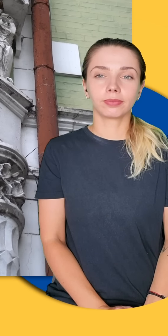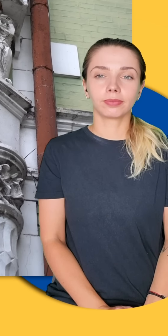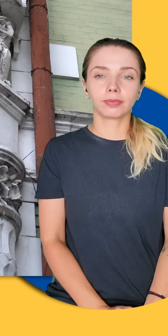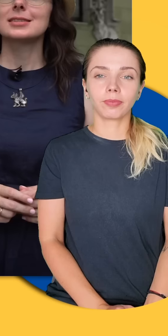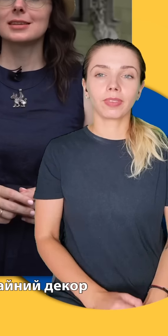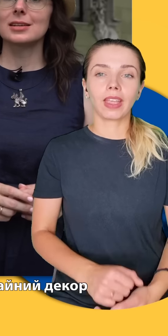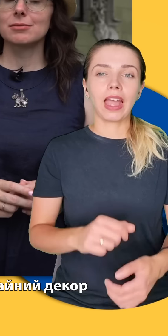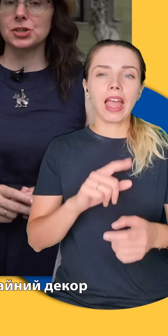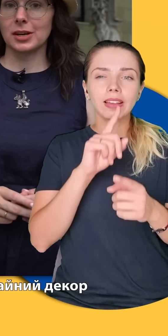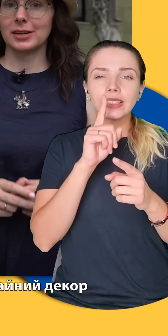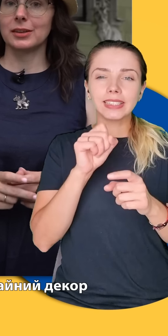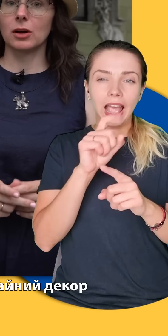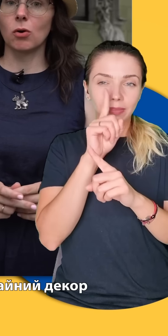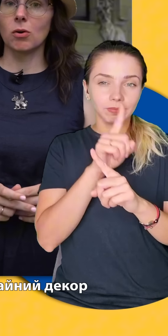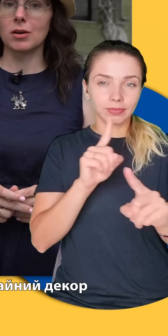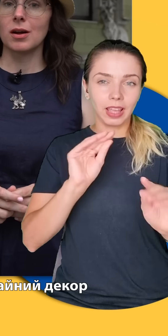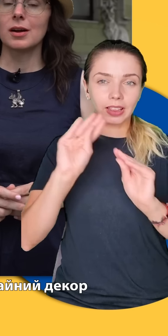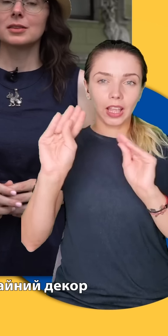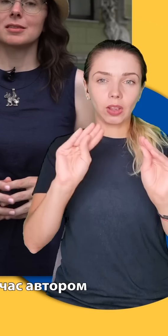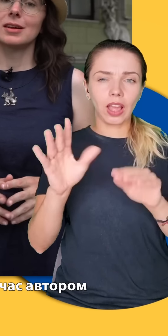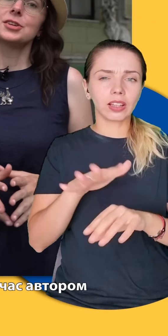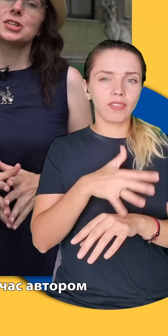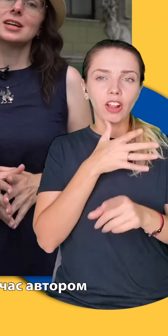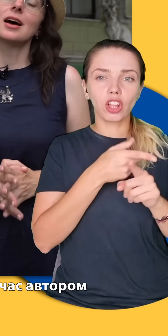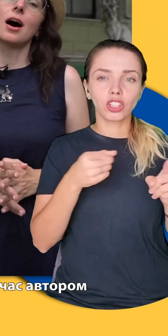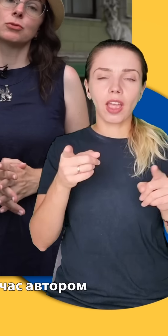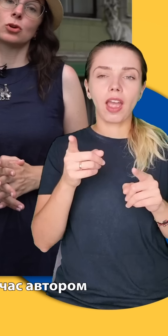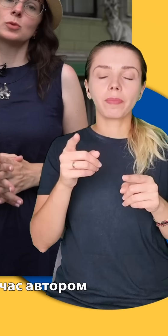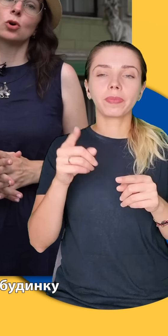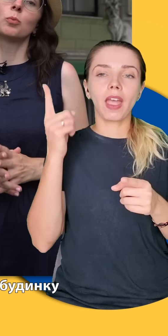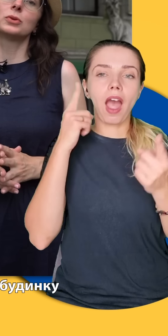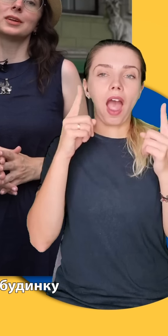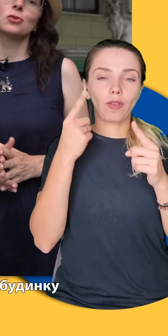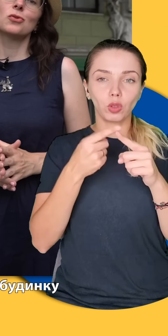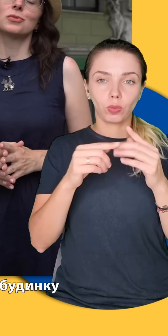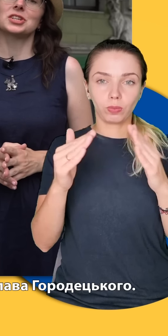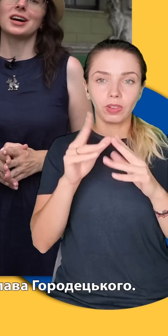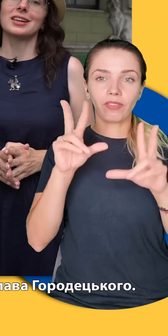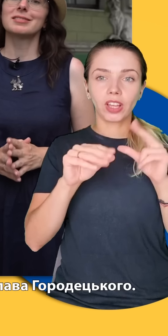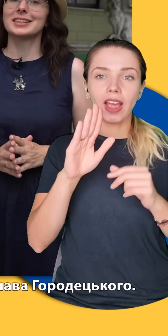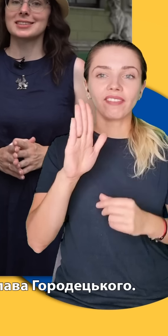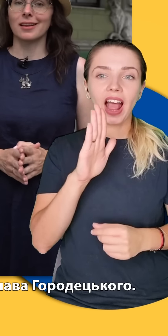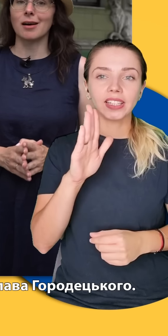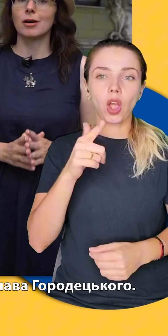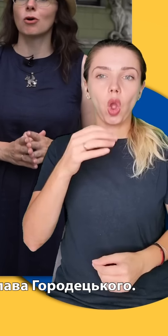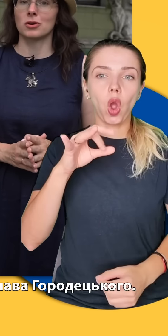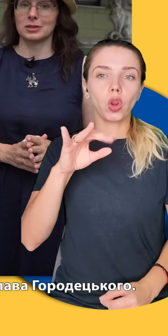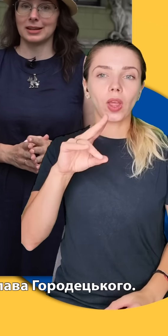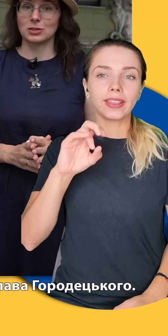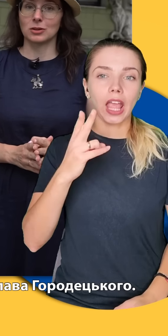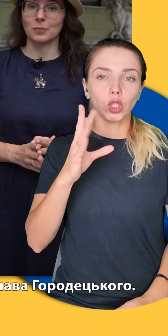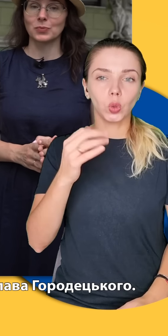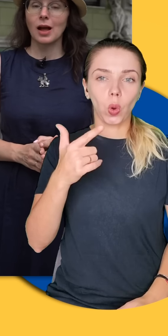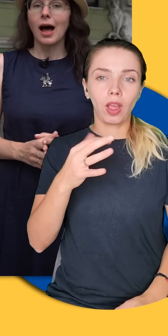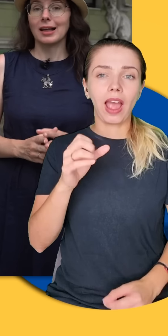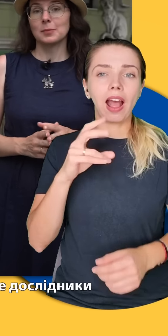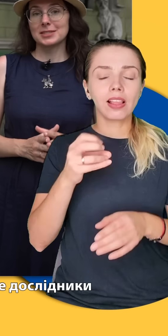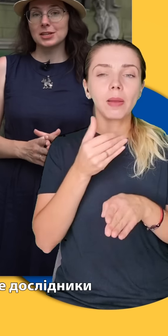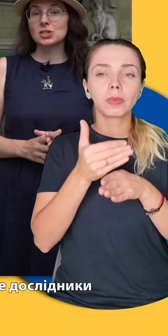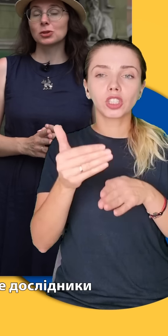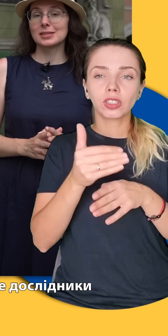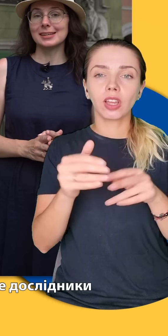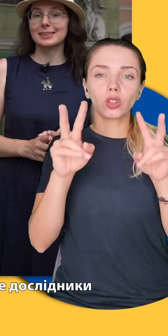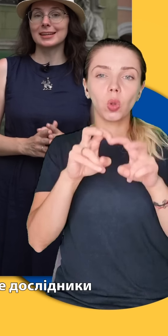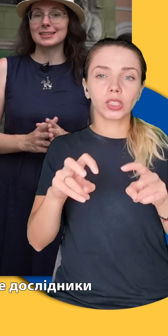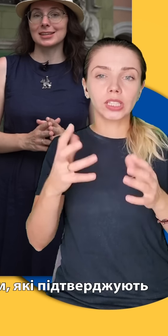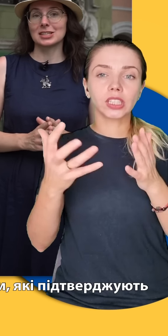За незвичайний декор тривалий час автором цього будинку вважали Владислава Городецького. Але